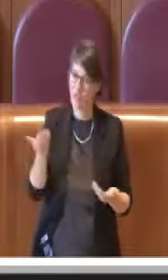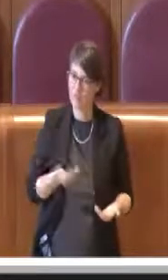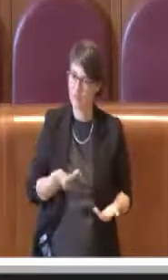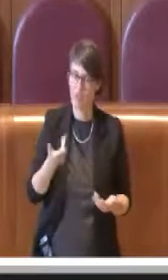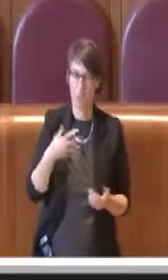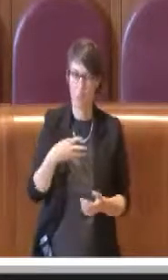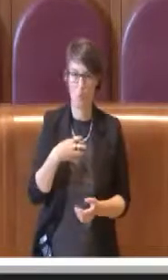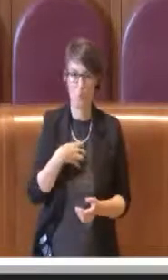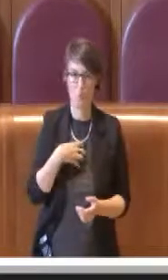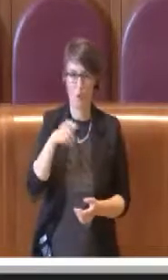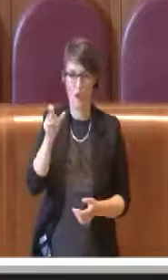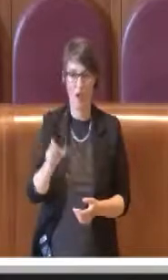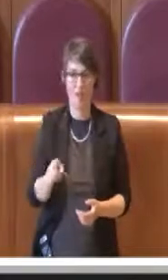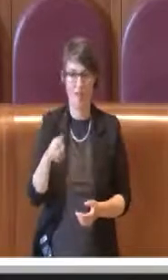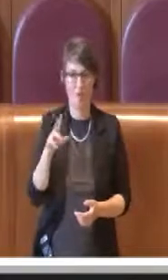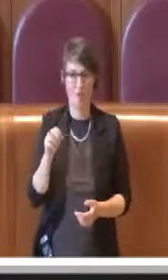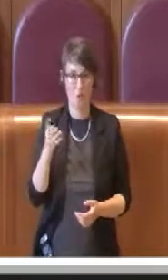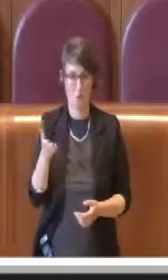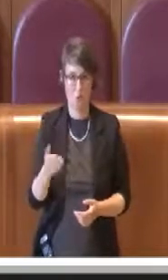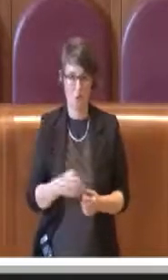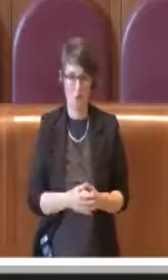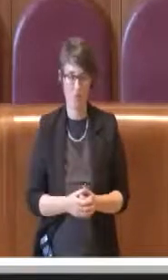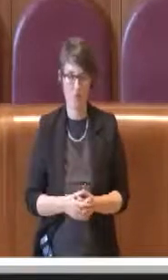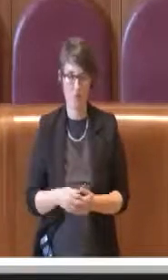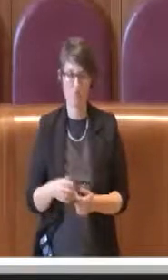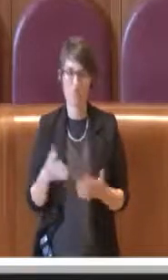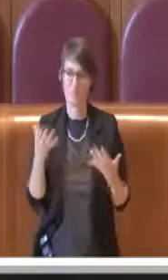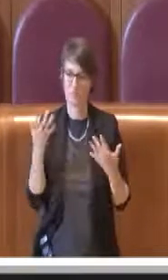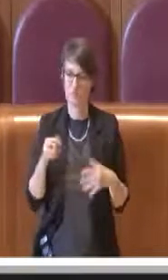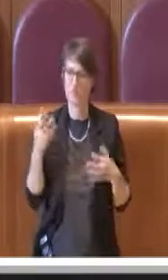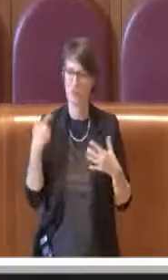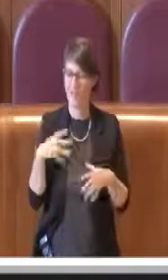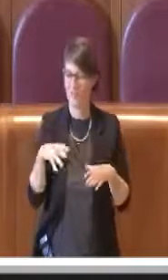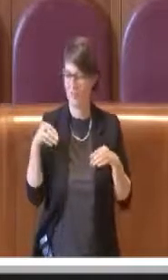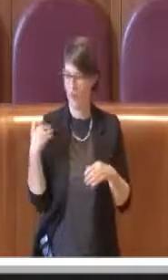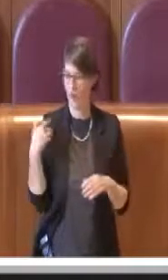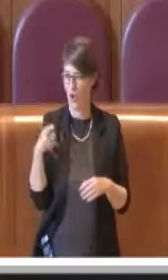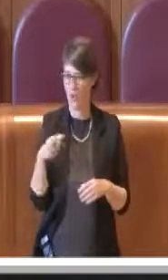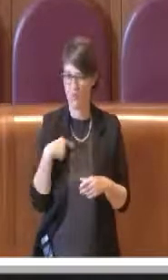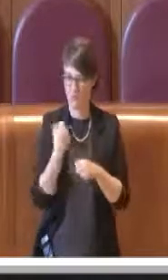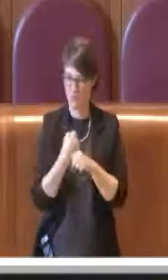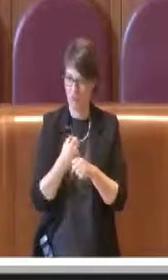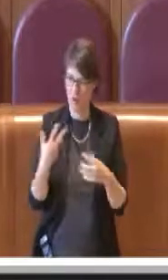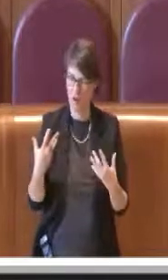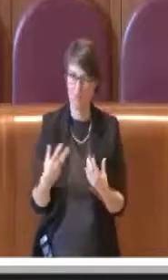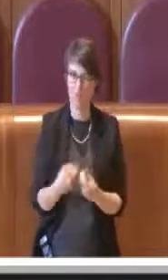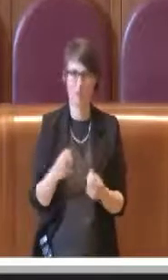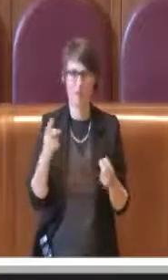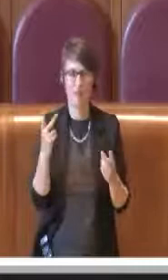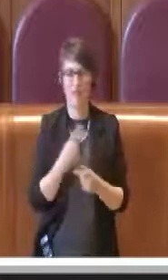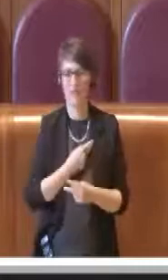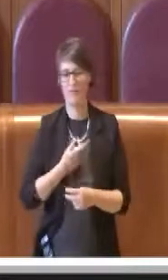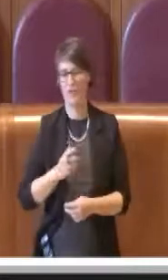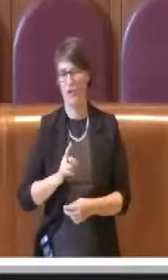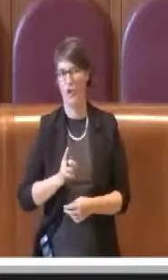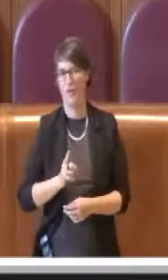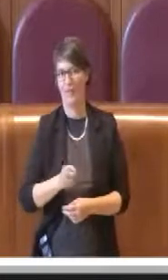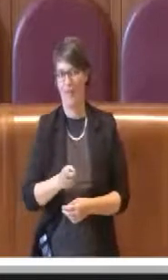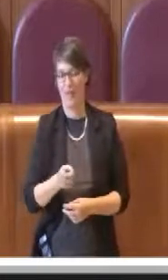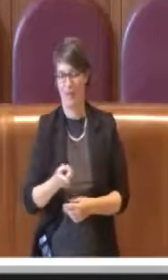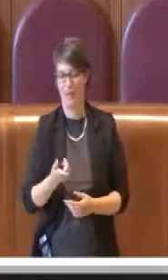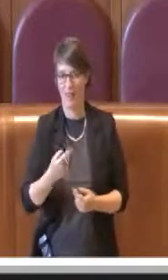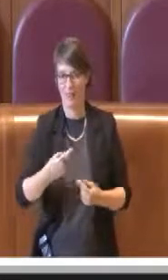avuto modo di iniziare a lavorare insieme. È vero che manca poco al termine di questa